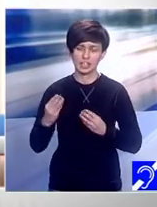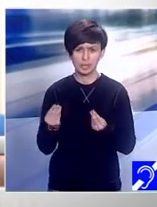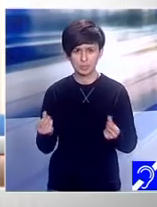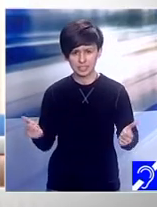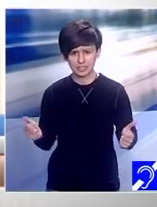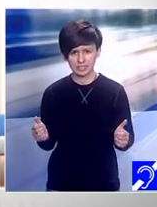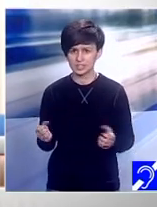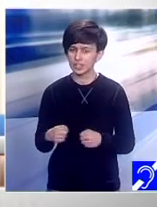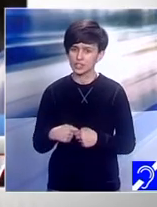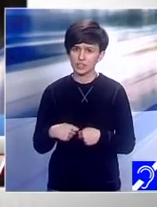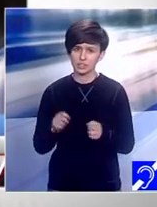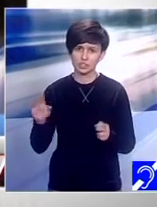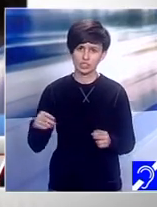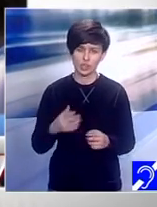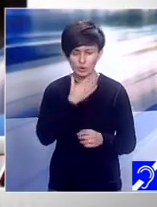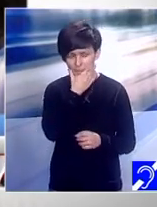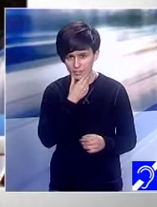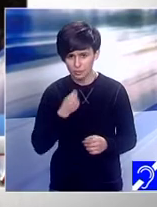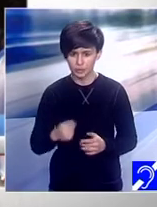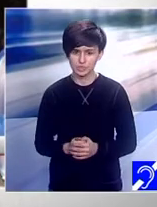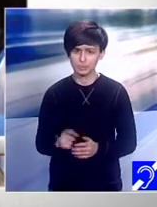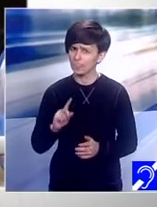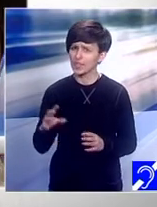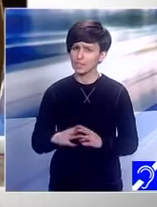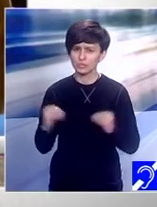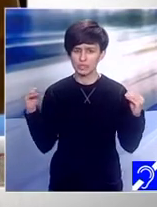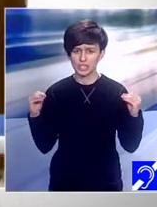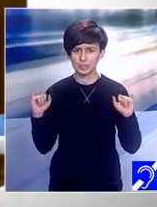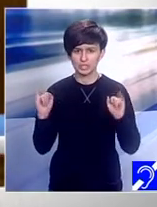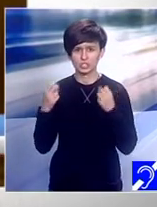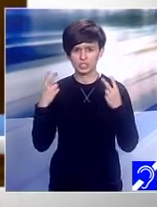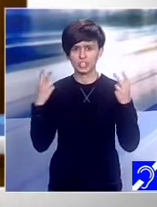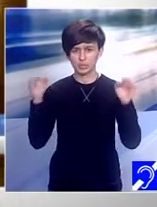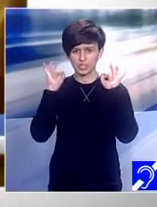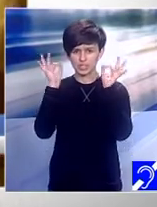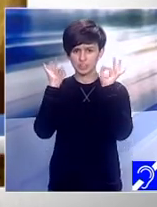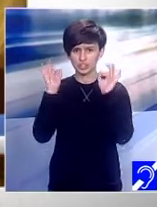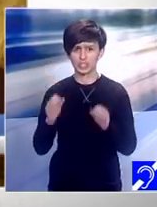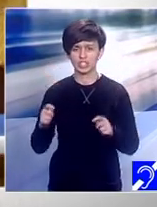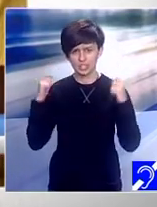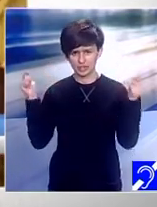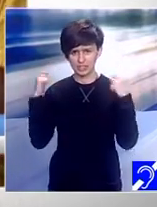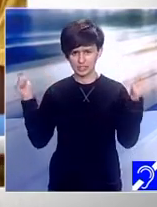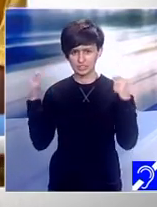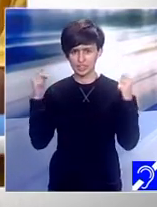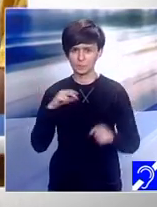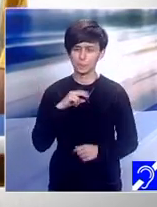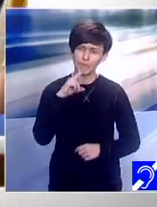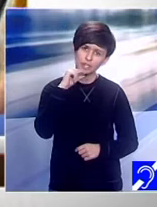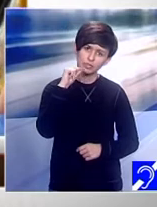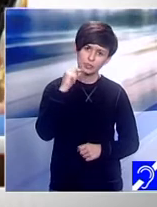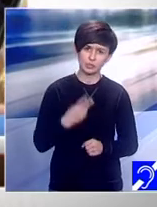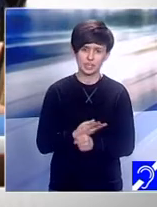frumos și știu să dăruiască. Nu vor lipsi nici evenimentele speciale din cadrul festivalului. E vorba de Cafeneaua Pentuneric și